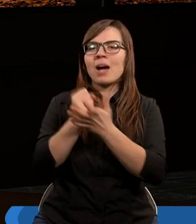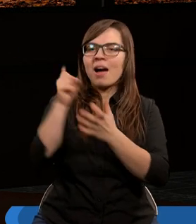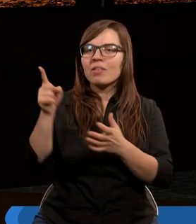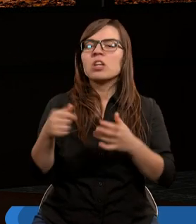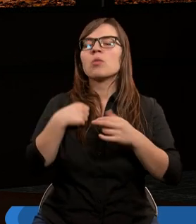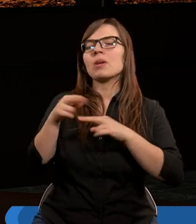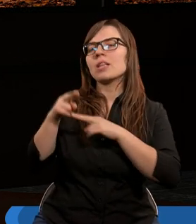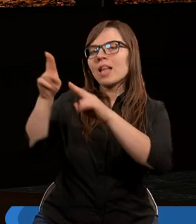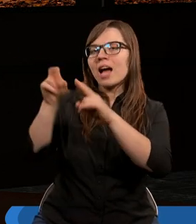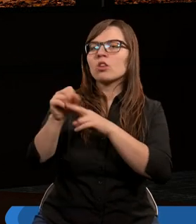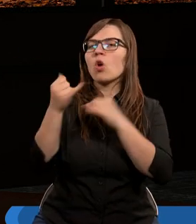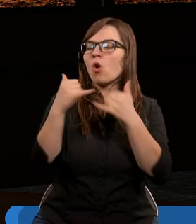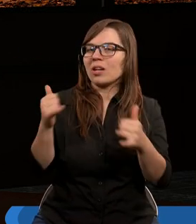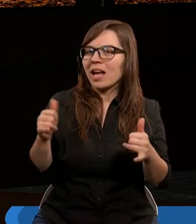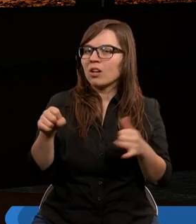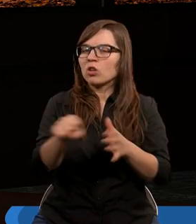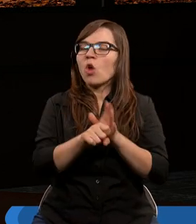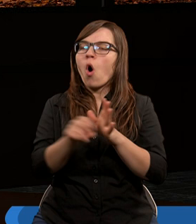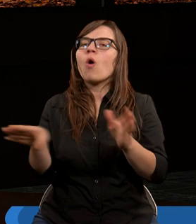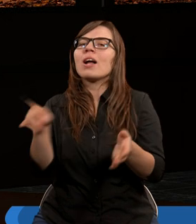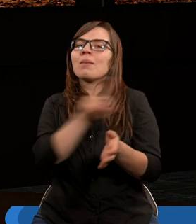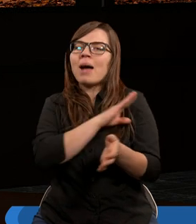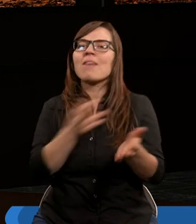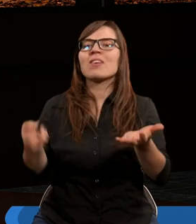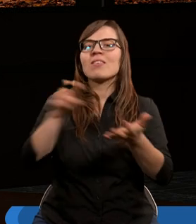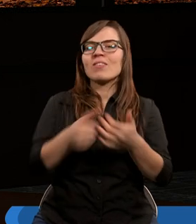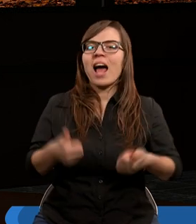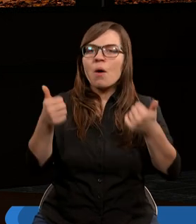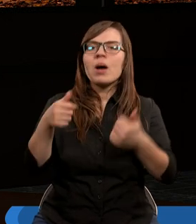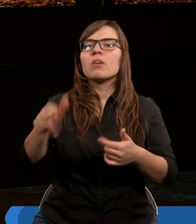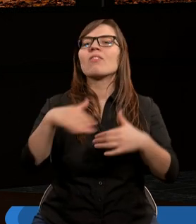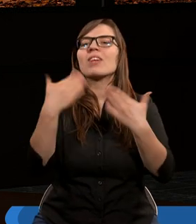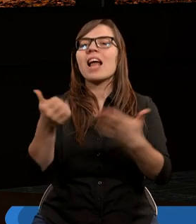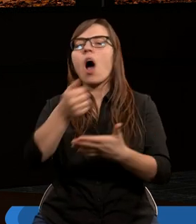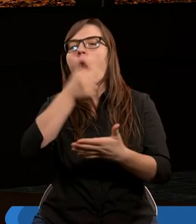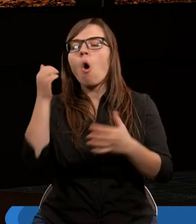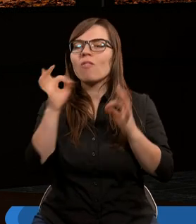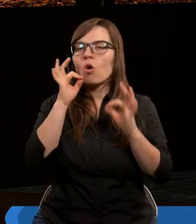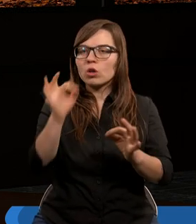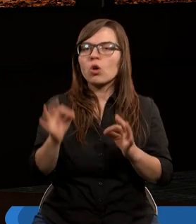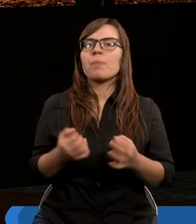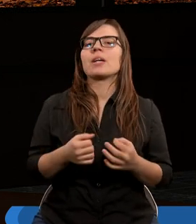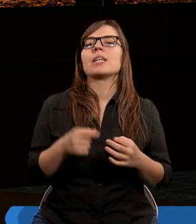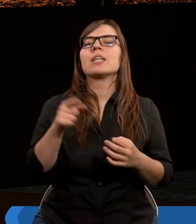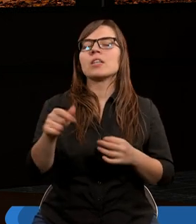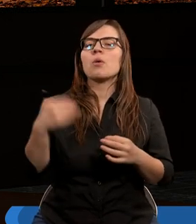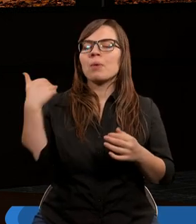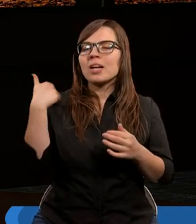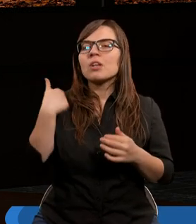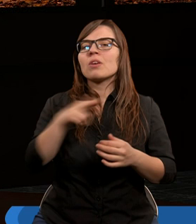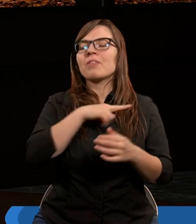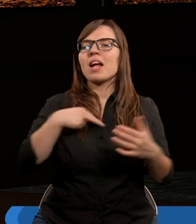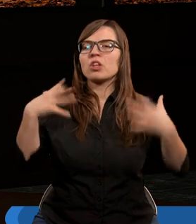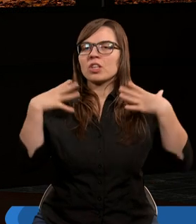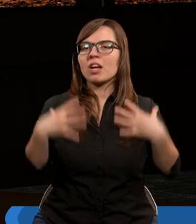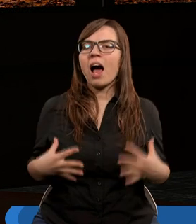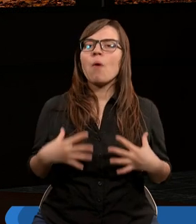aby należeć do innego, do zmartwychwstałego, abyśmy mogli wydać owoc dla Boga. Bo gdy byliśmy w